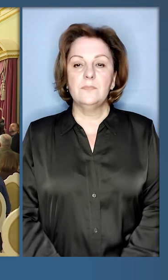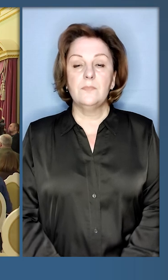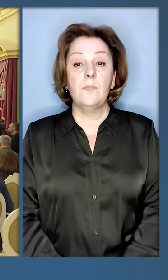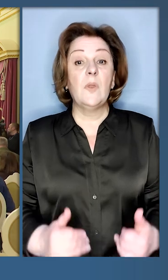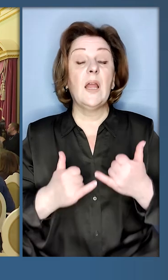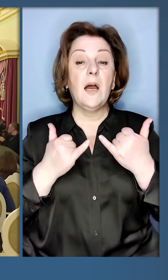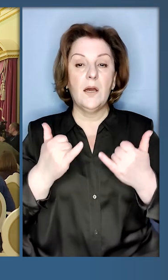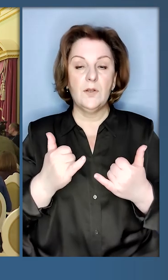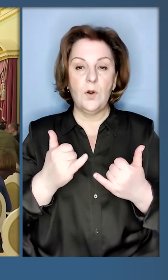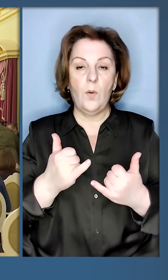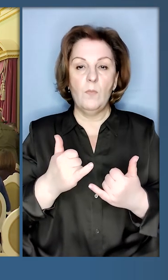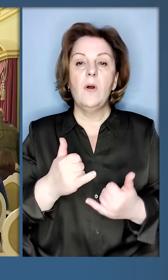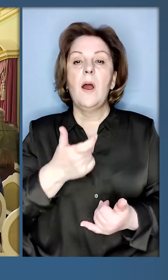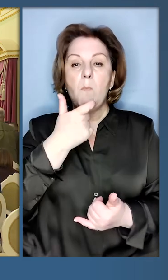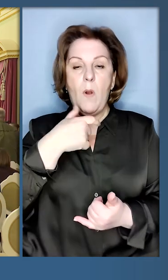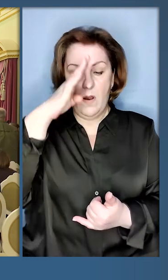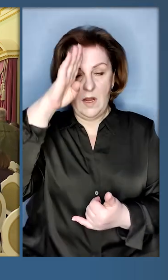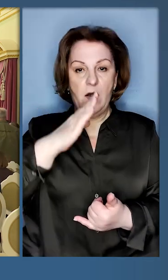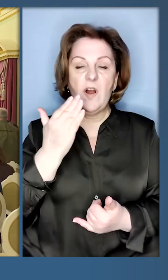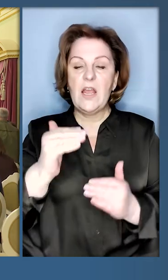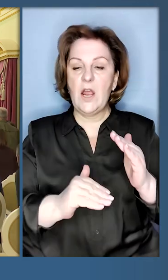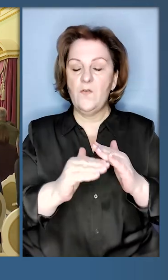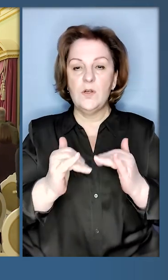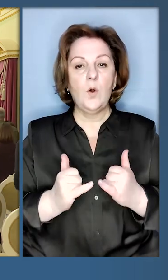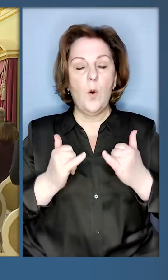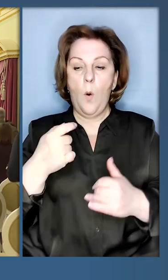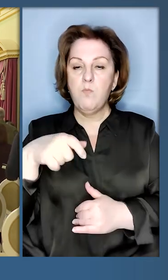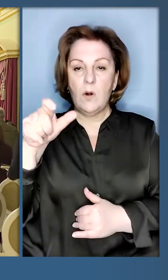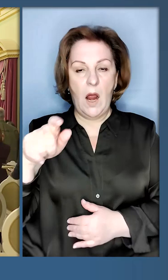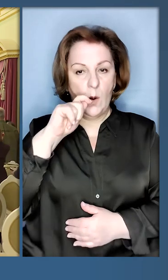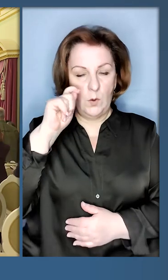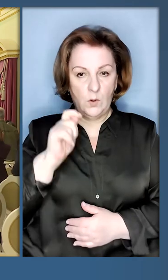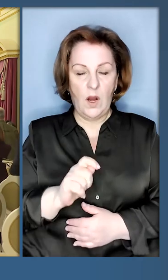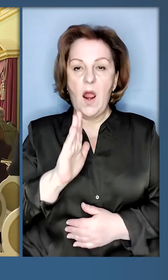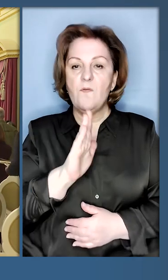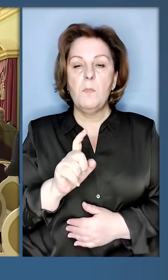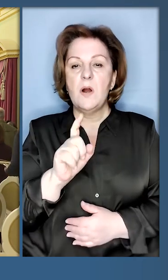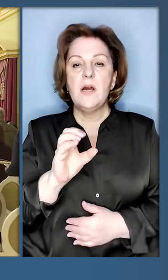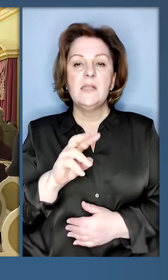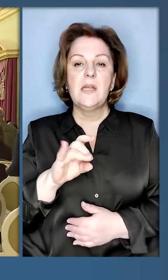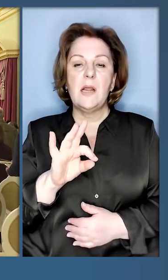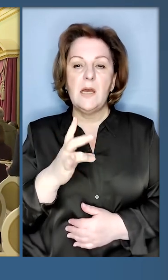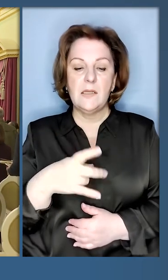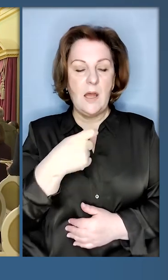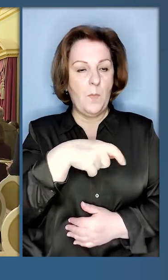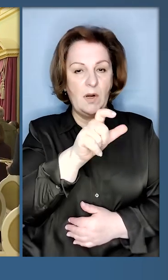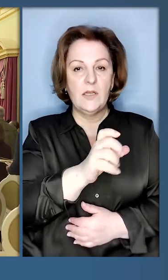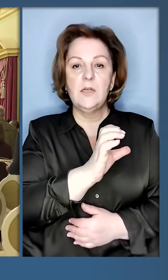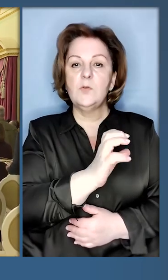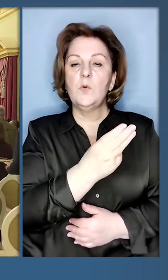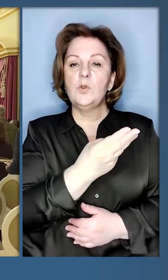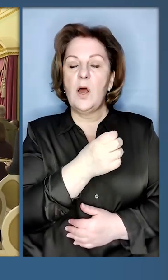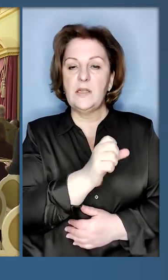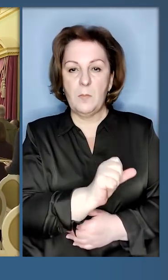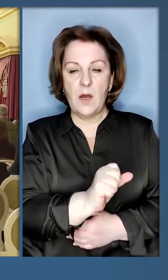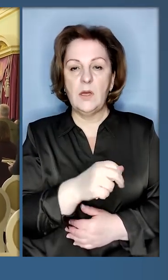Шановні пані та панове, їх високоповажності президент України Володимир Зеленський та президент Сполучених Штатів